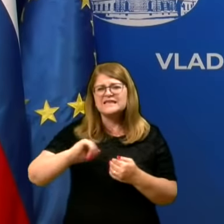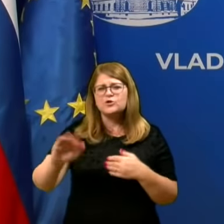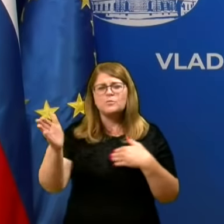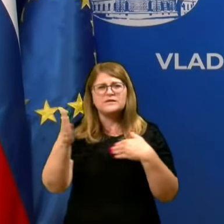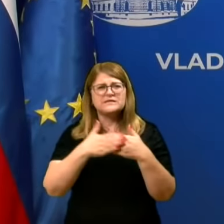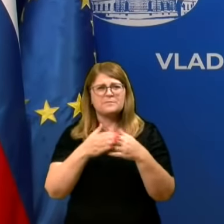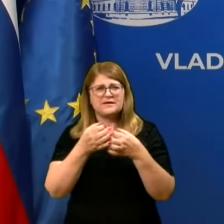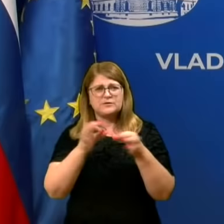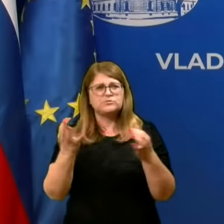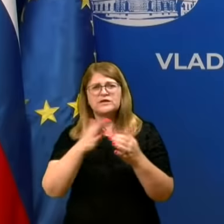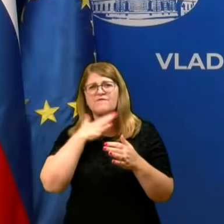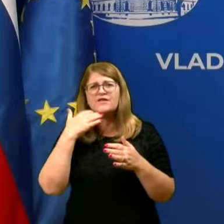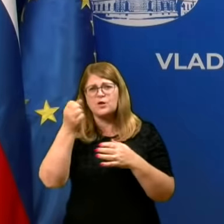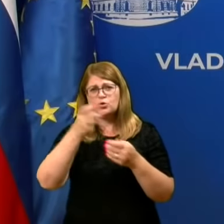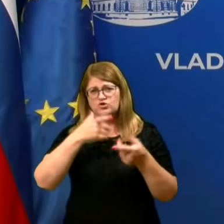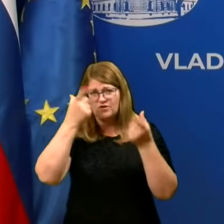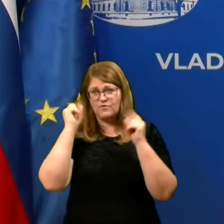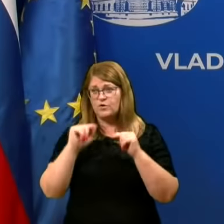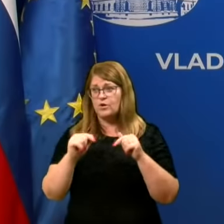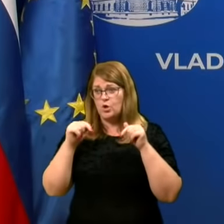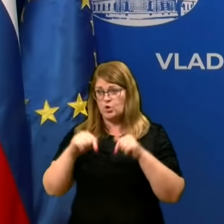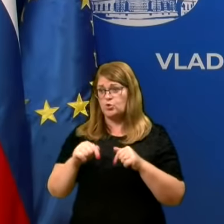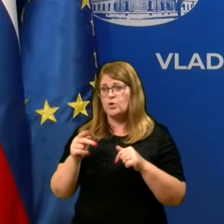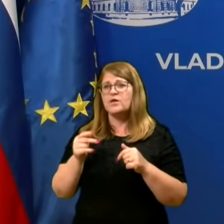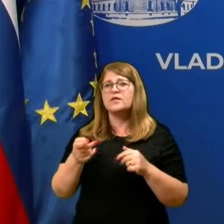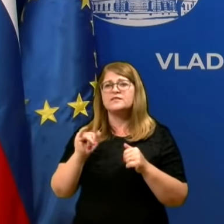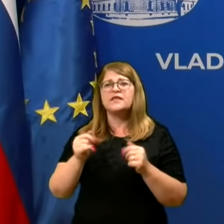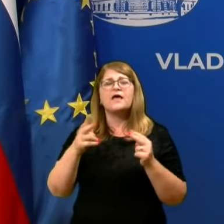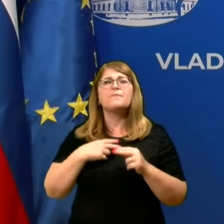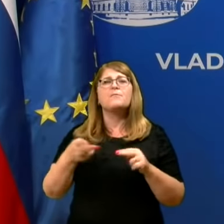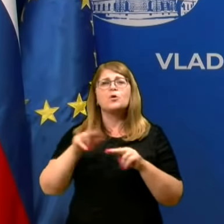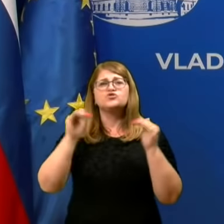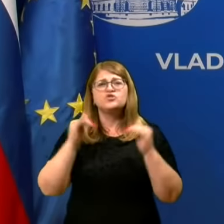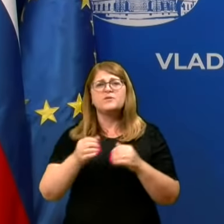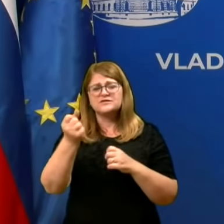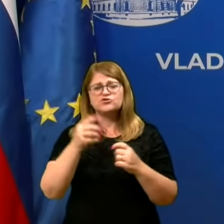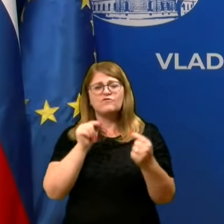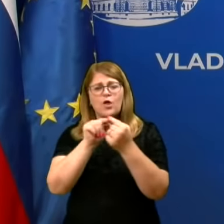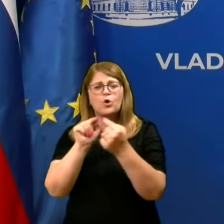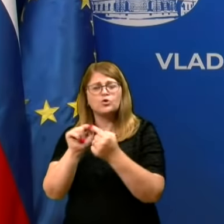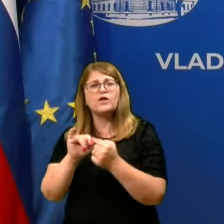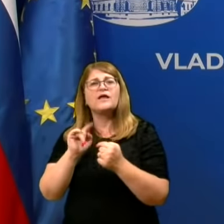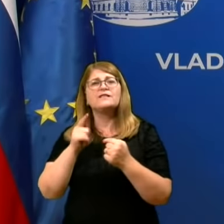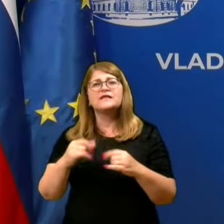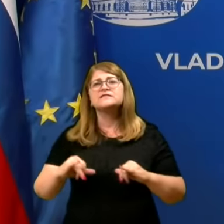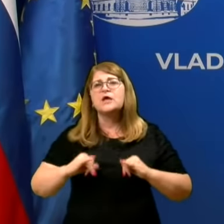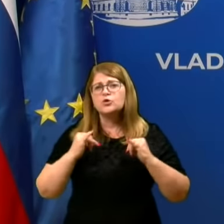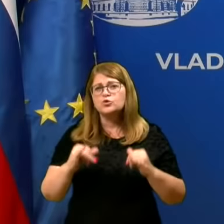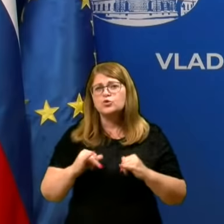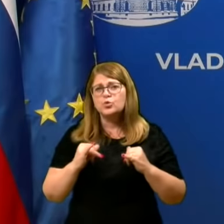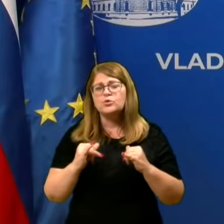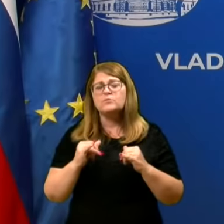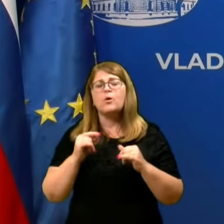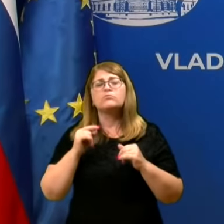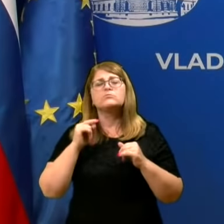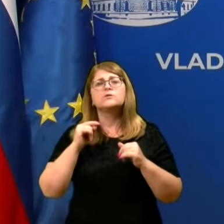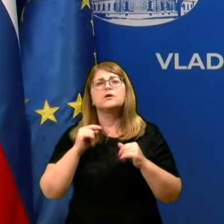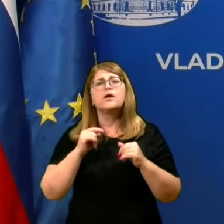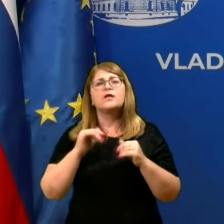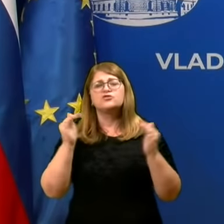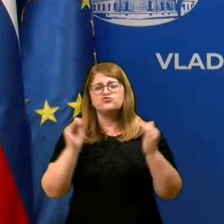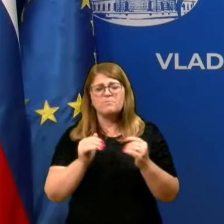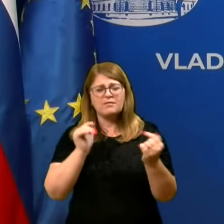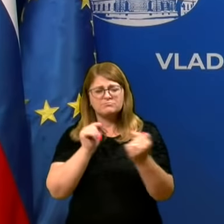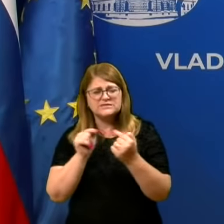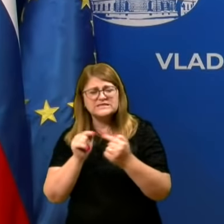zaprtim prostorem, kjer je veliko številjo ljudi, to, da imamo čim manjše število kontaktov, da se matramo, kolikor, bi lahko zboljeli iz dneva v